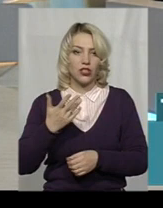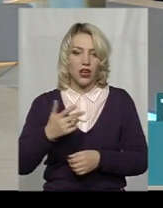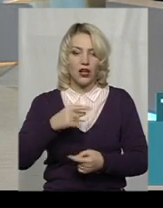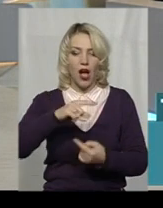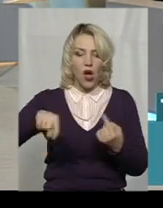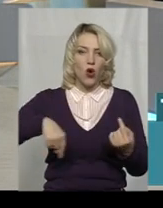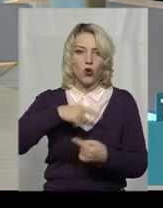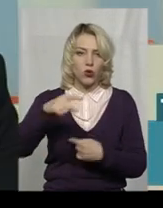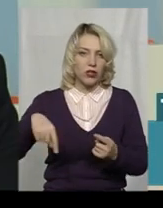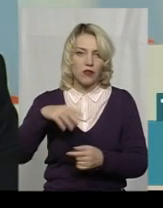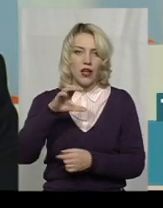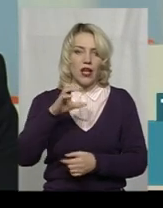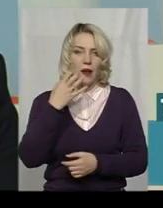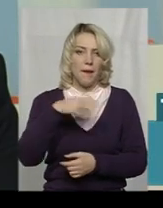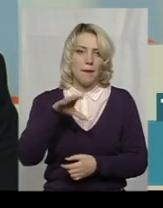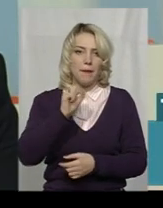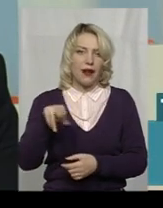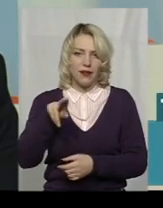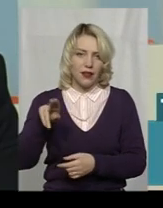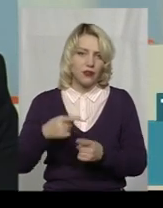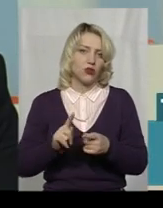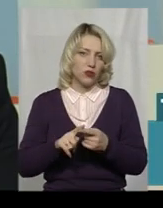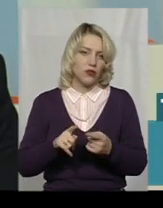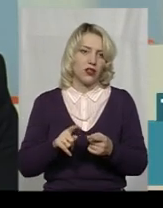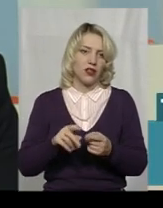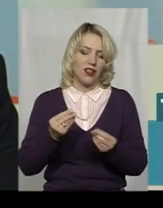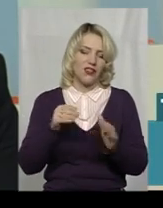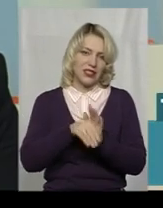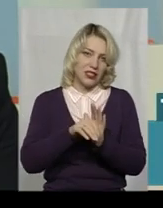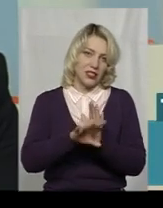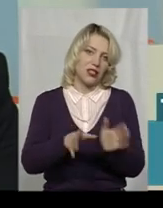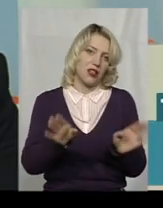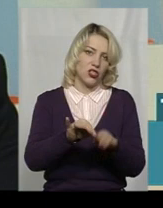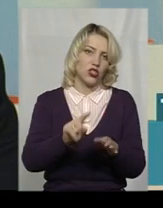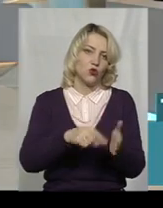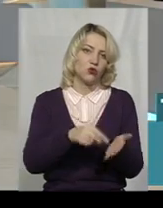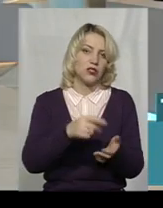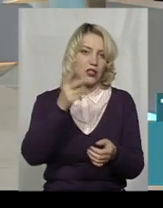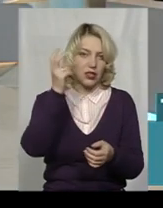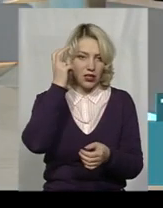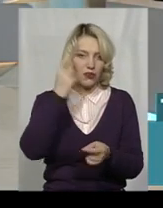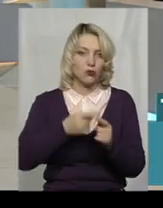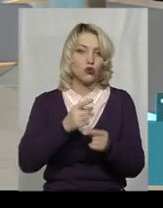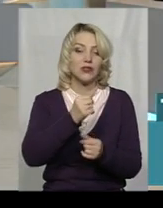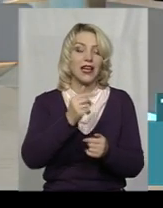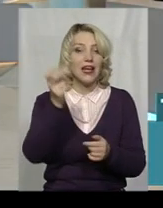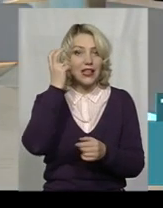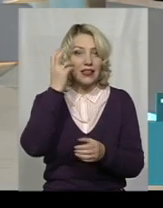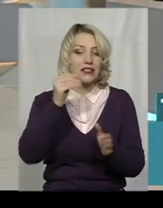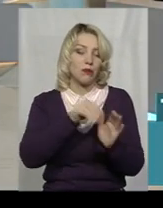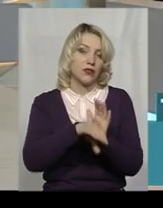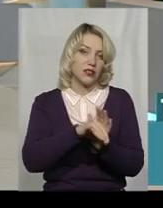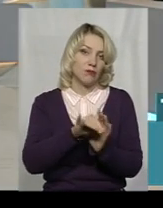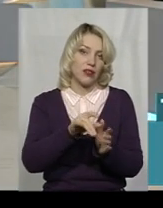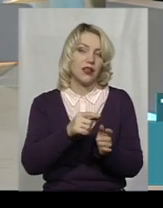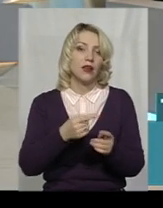пекла, інакше не скажеш, дані інвестиції залишилися в місті Києві, тому що це київські бізнесмени хотіли інвестувати в місті